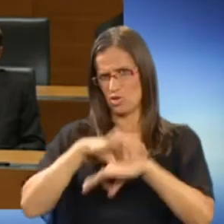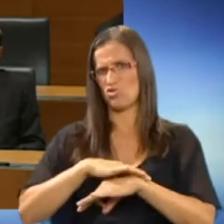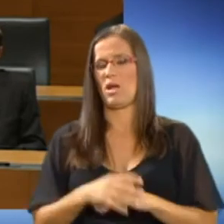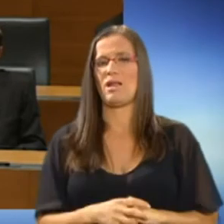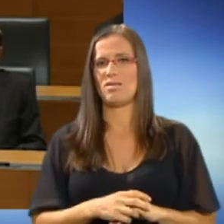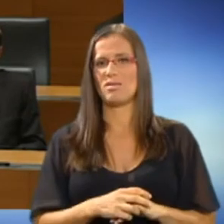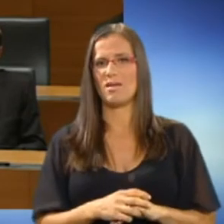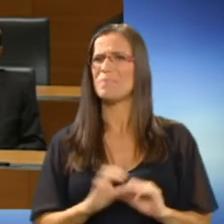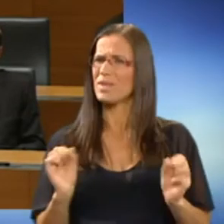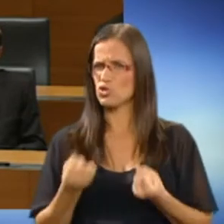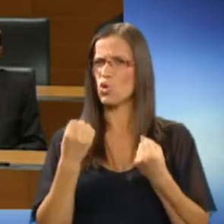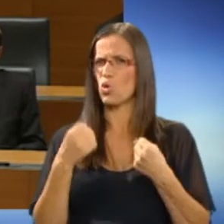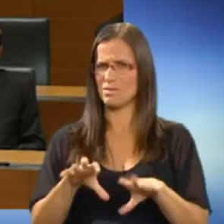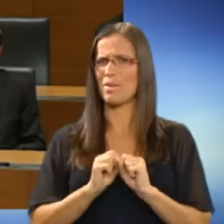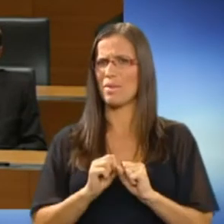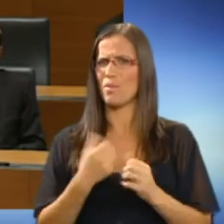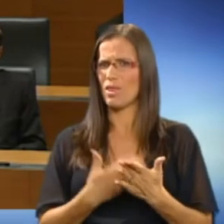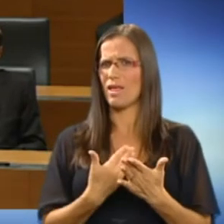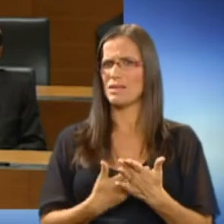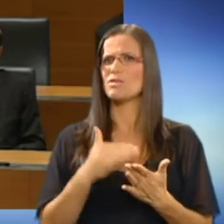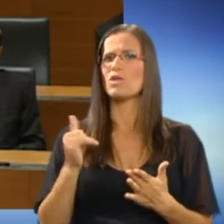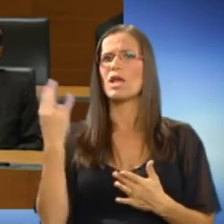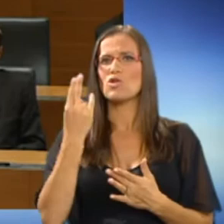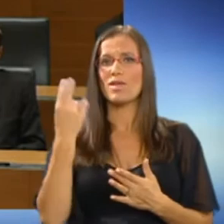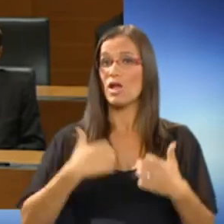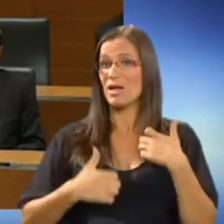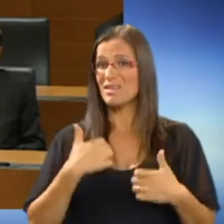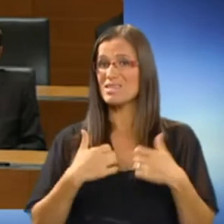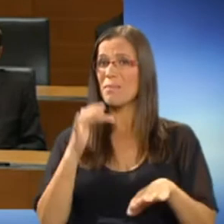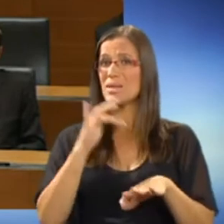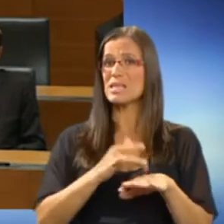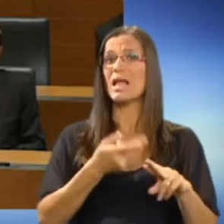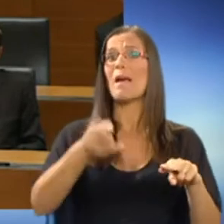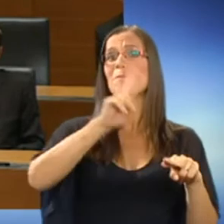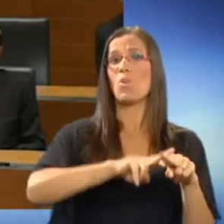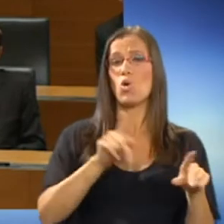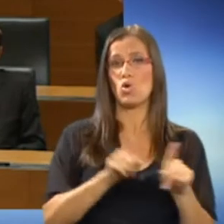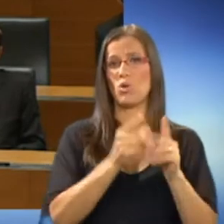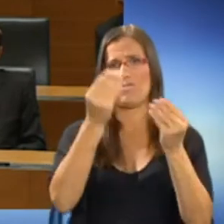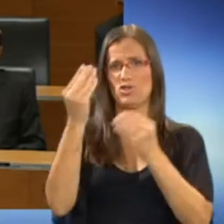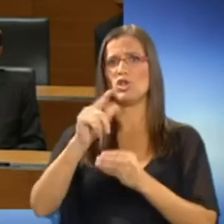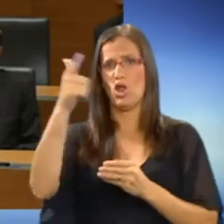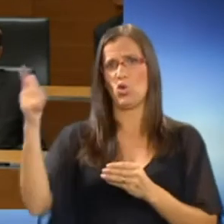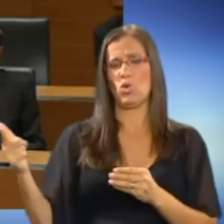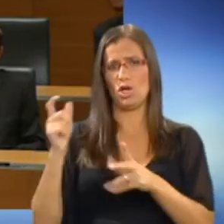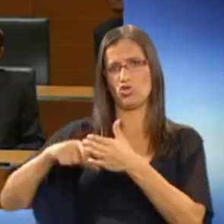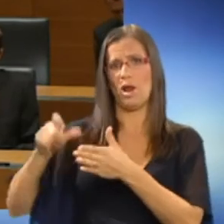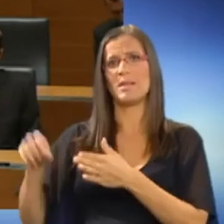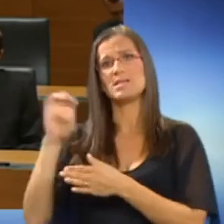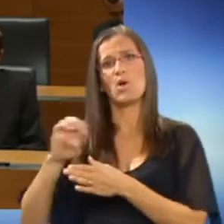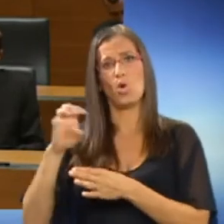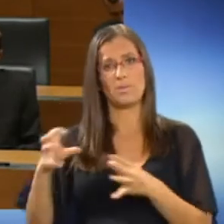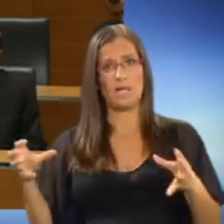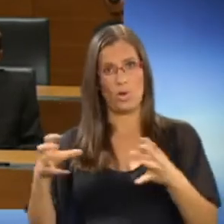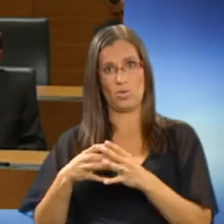Težko se sprijaznimo z dejstvom, da je Slovenijo kriza prizadela bolj kot večino drugih članic Evropske unije.